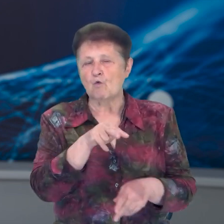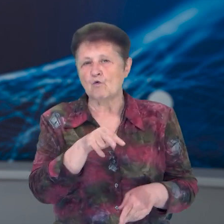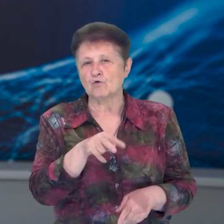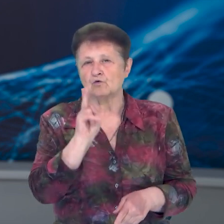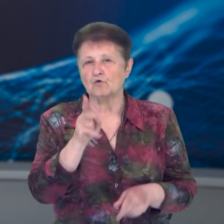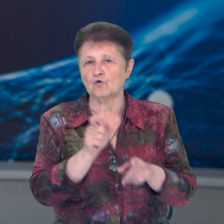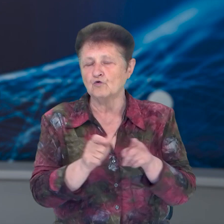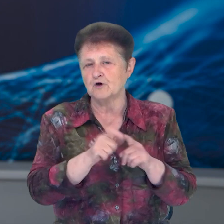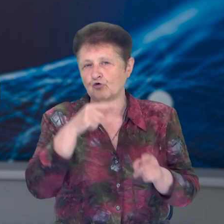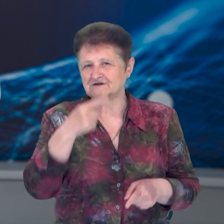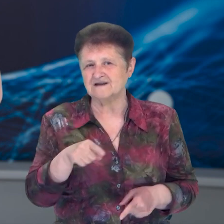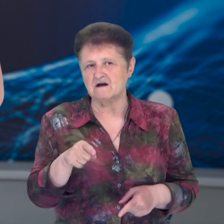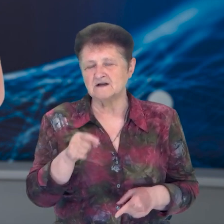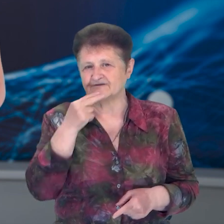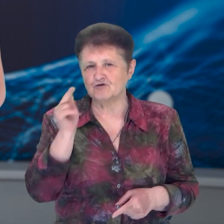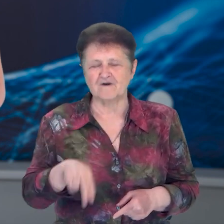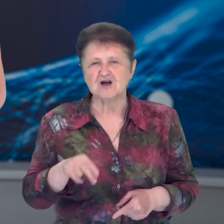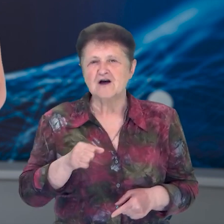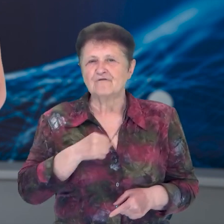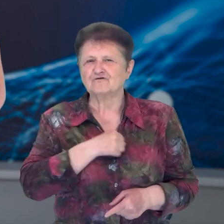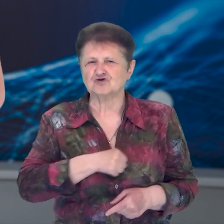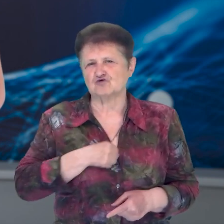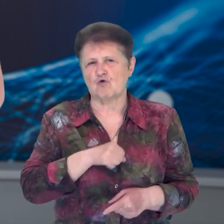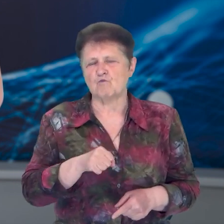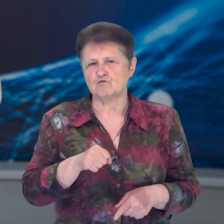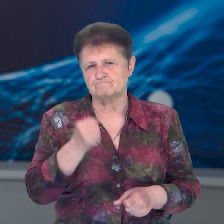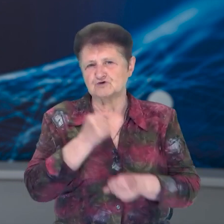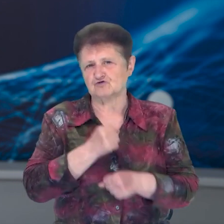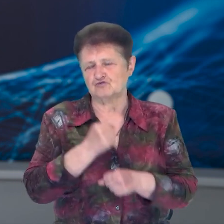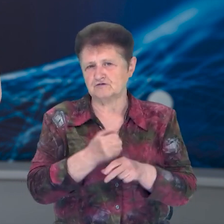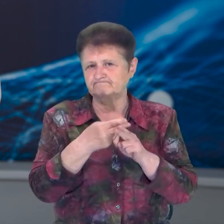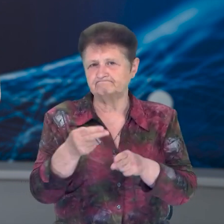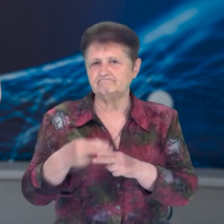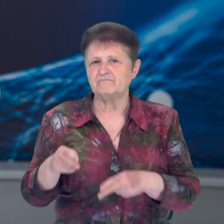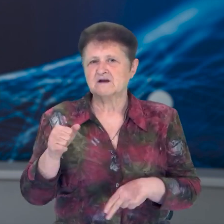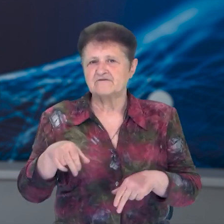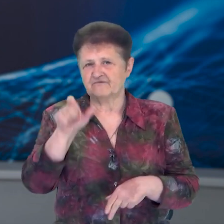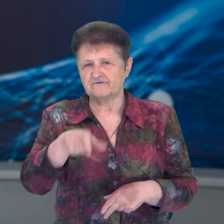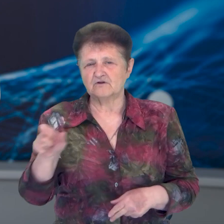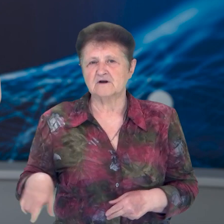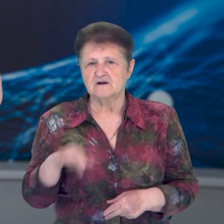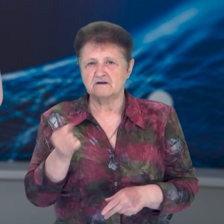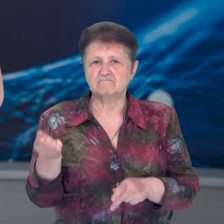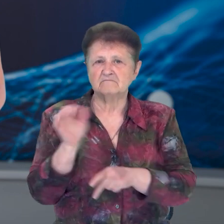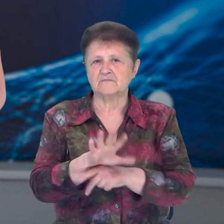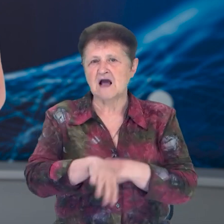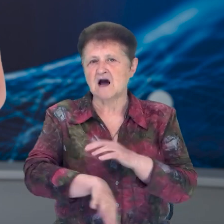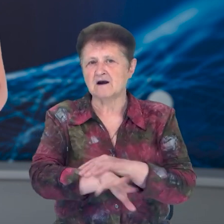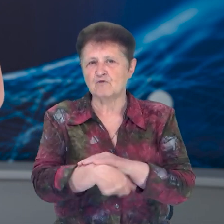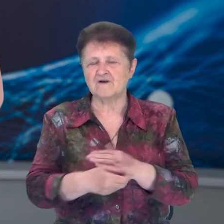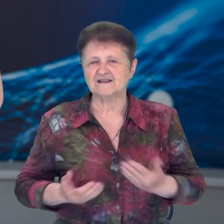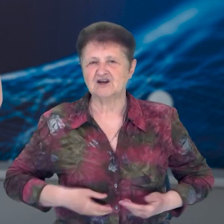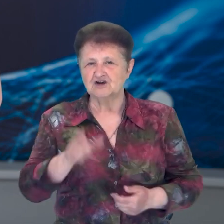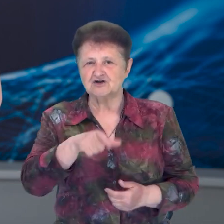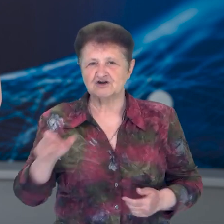Росіняни нас винувачують у жорсткому поводженні та за подіяння тілесних ушкоджень цивільним та віддані наказу грабувати жителів села.